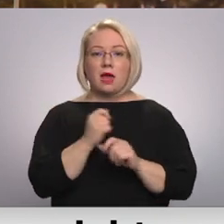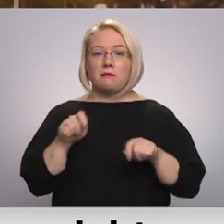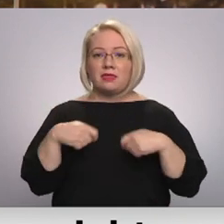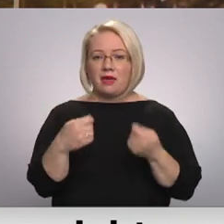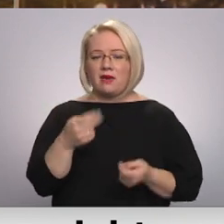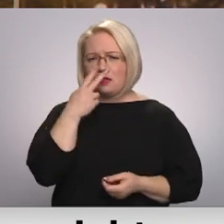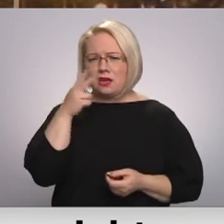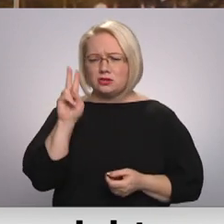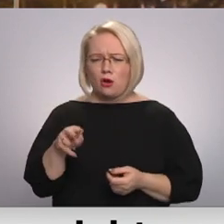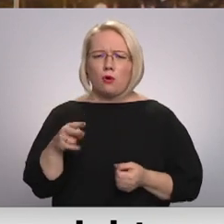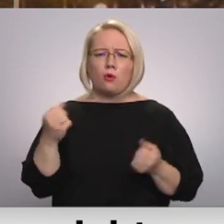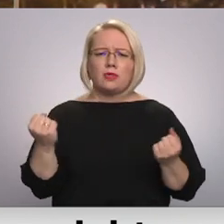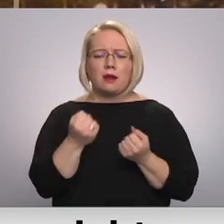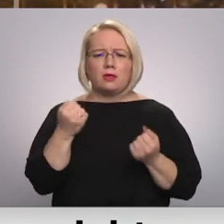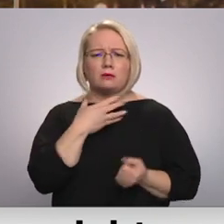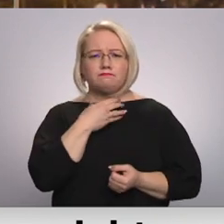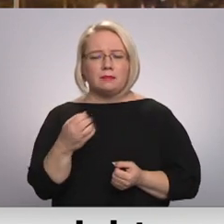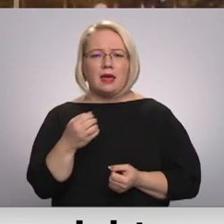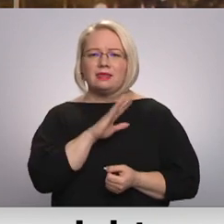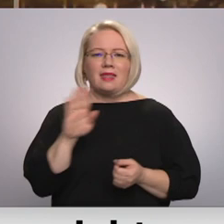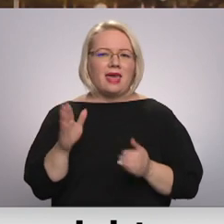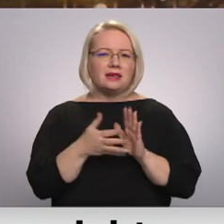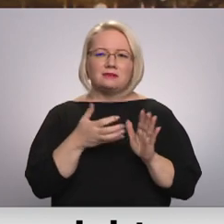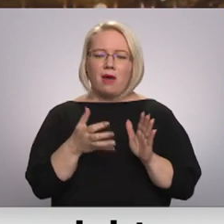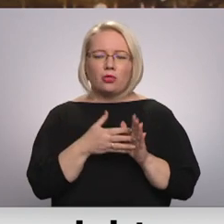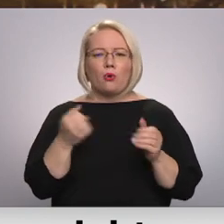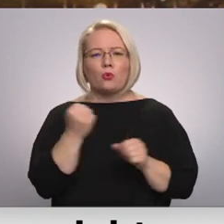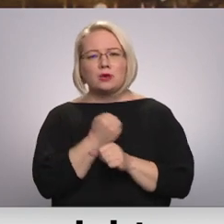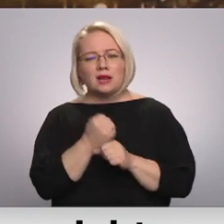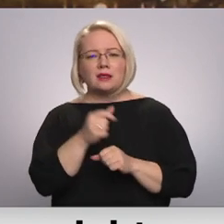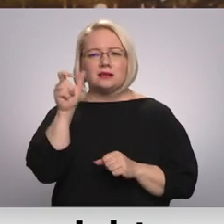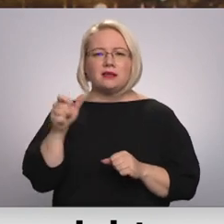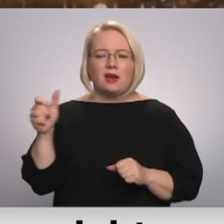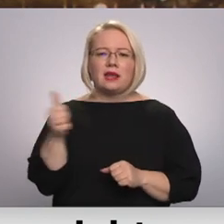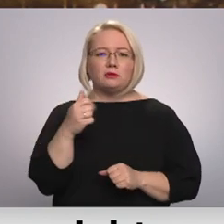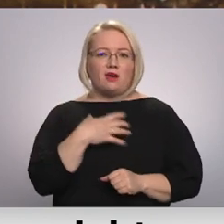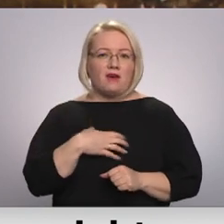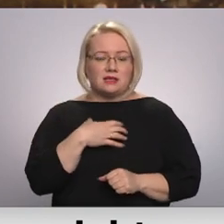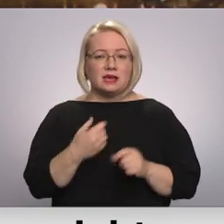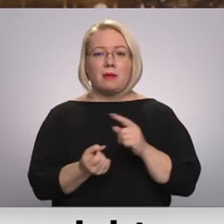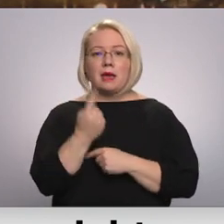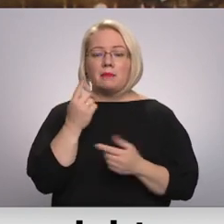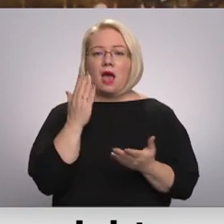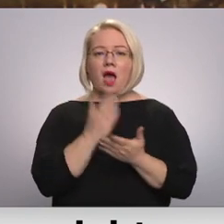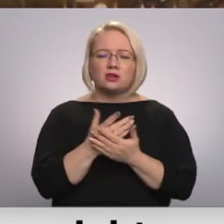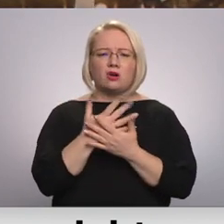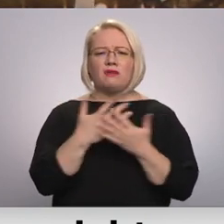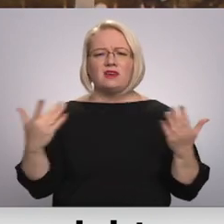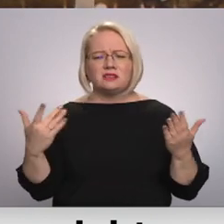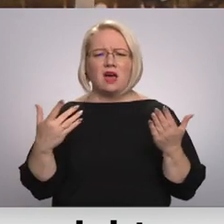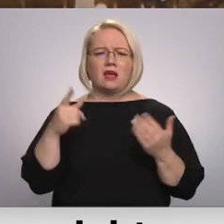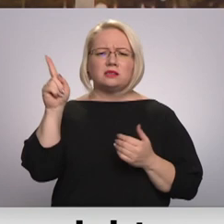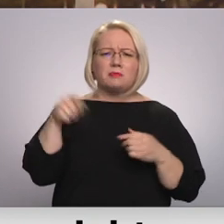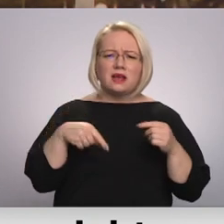neraugoties uz darba roku trūkumu, nesteidz izmantot iespēju nodarbināt cilvēkus ar īpašām vajadzībām. Iemesli sasot birokrātiskie līkloči,